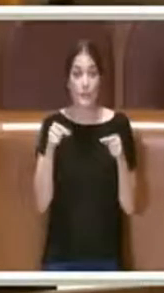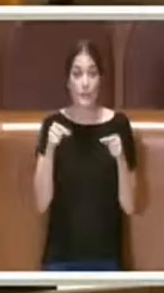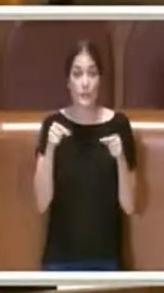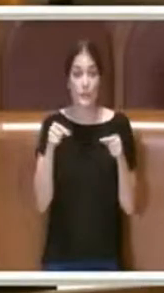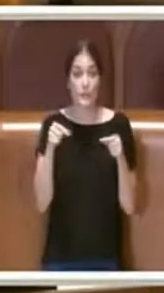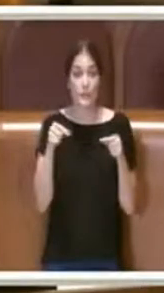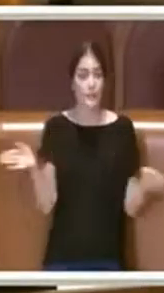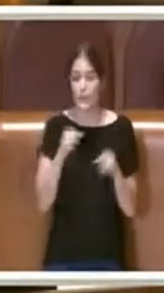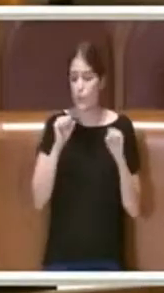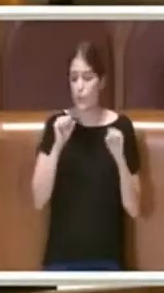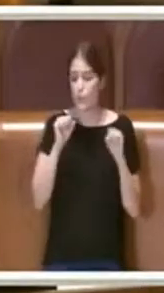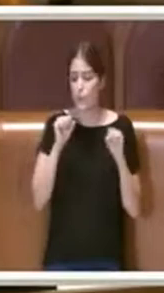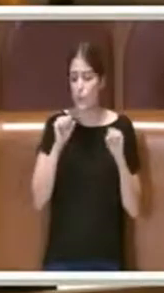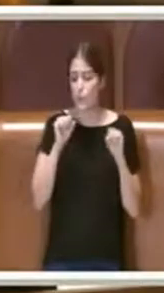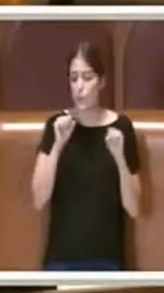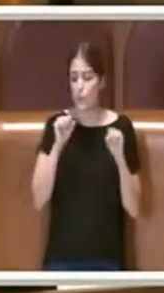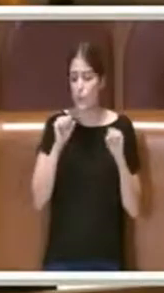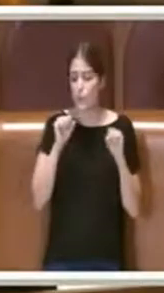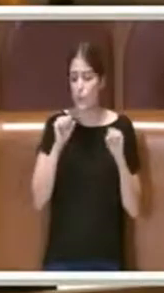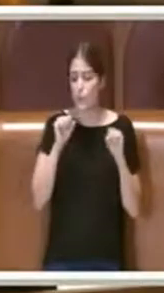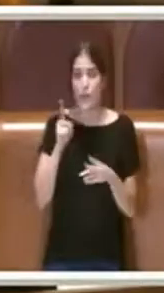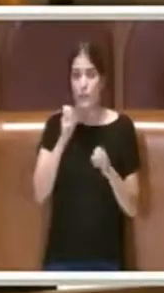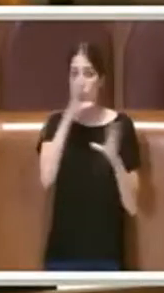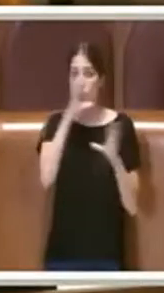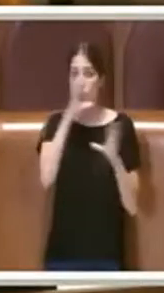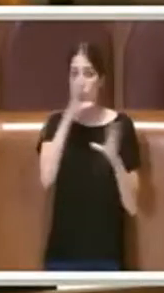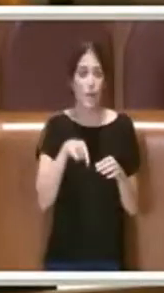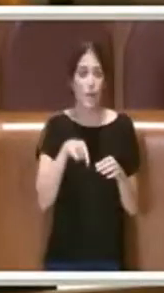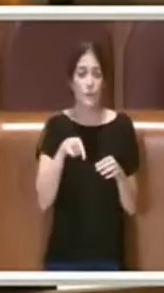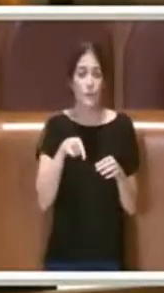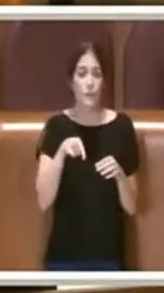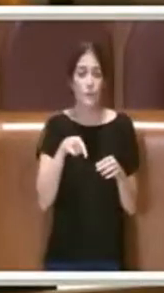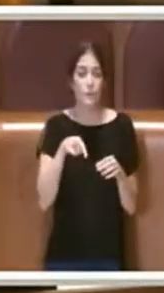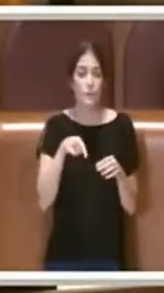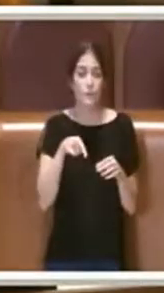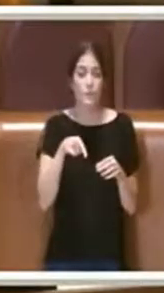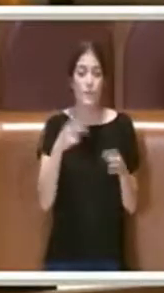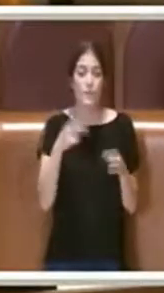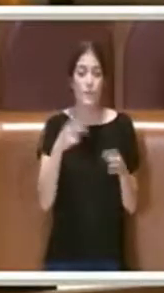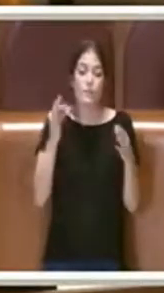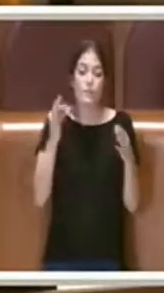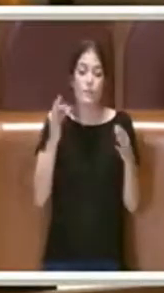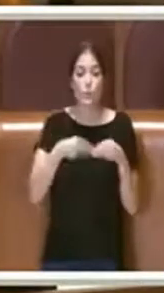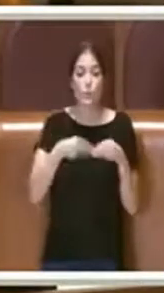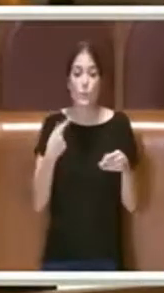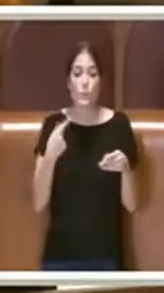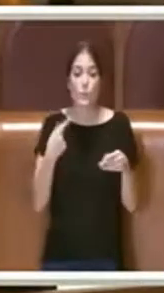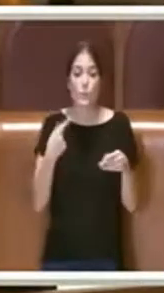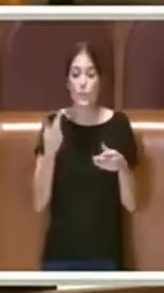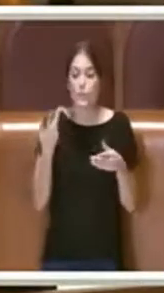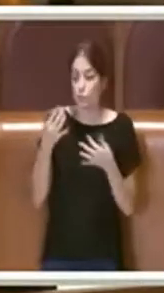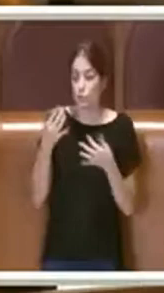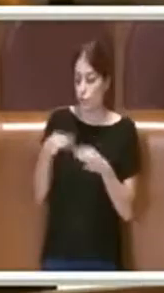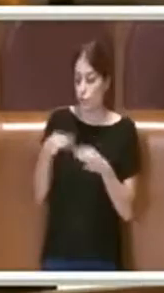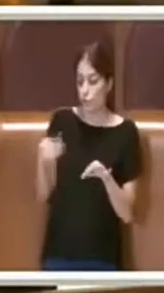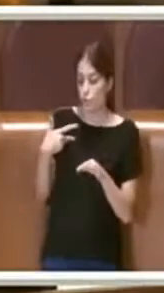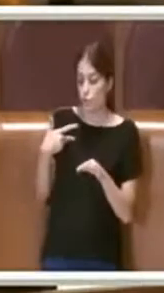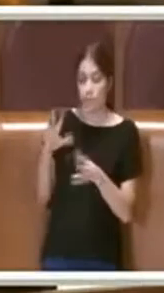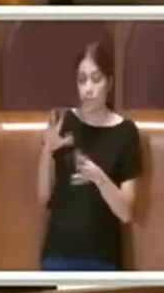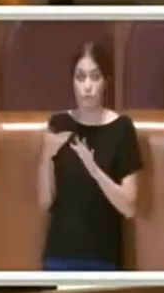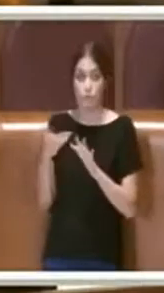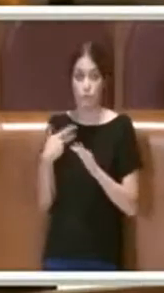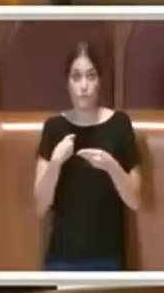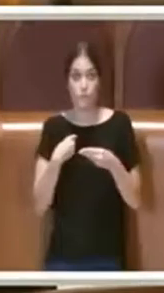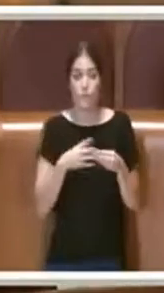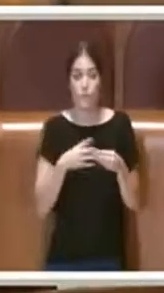era possibile e immaginabile con gli strumenti a propria disposizione per rispondere alle